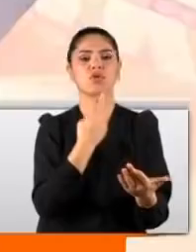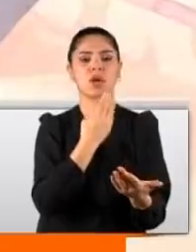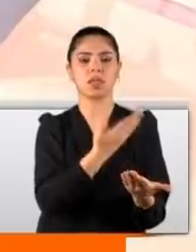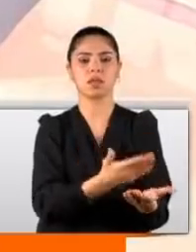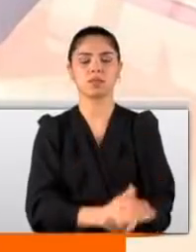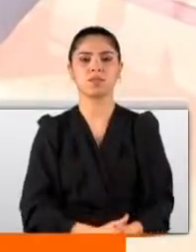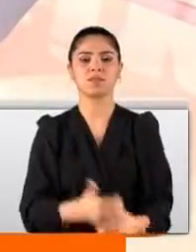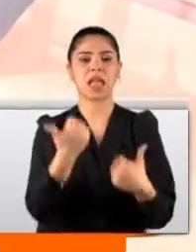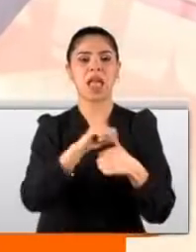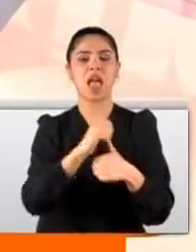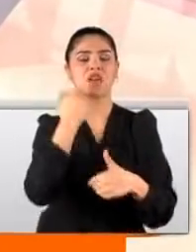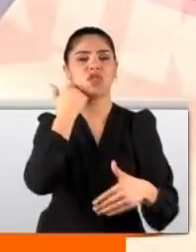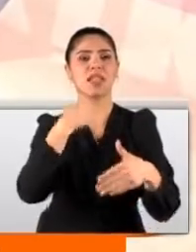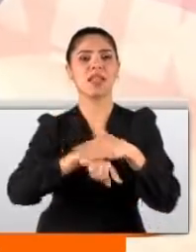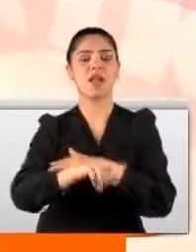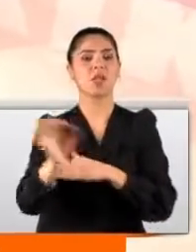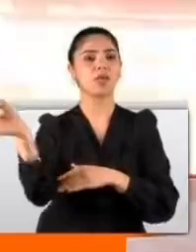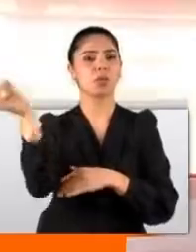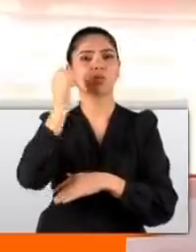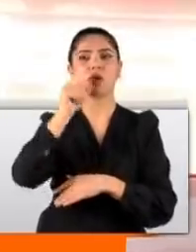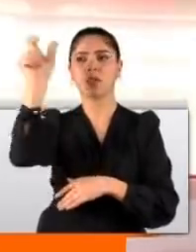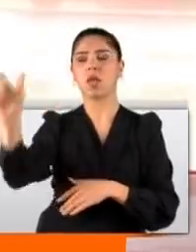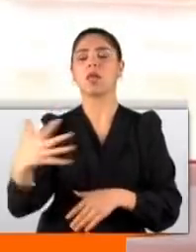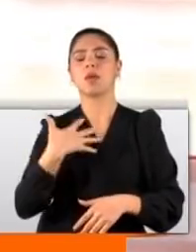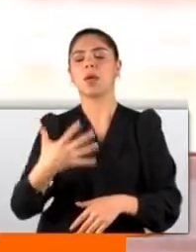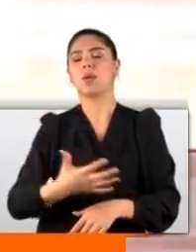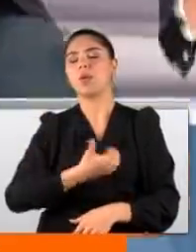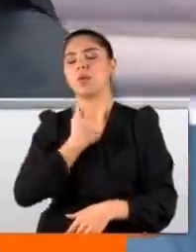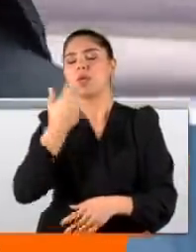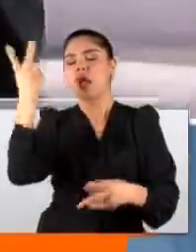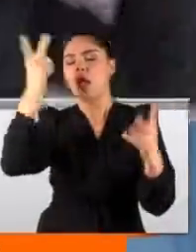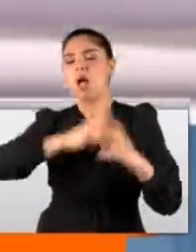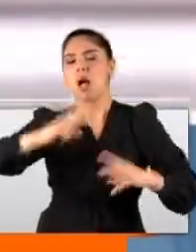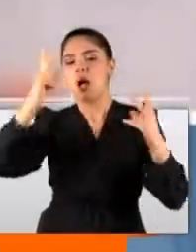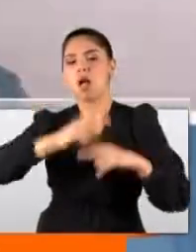Eşinin ihanetiyle yüzleşen adam üzüntüden kendini yerlere attı.